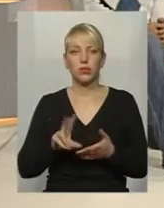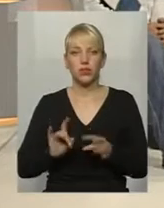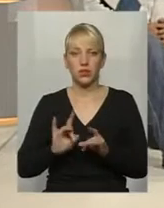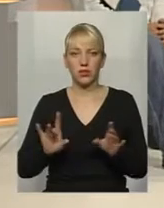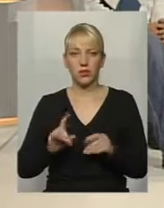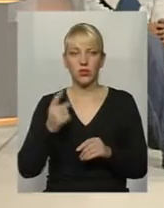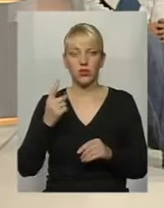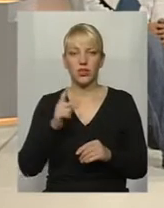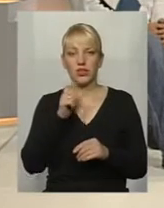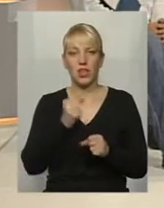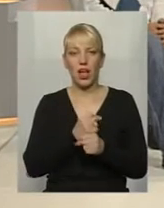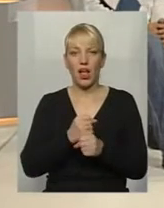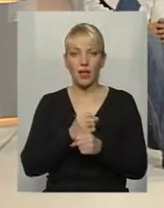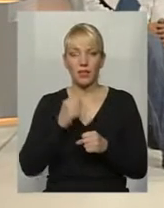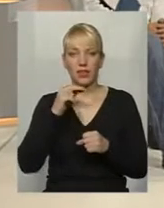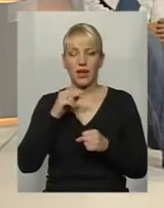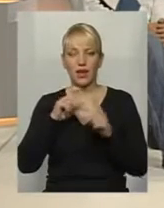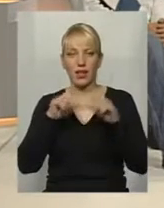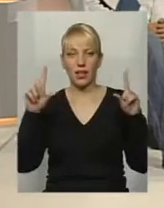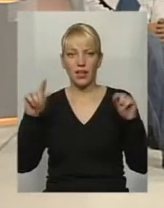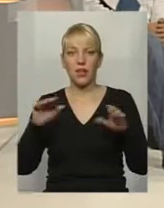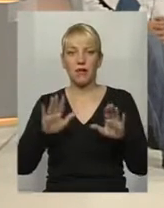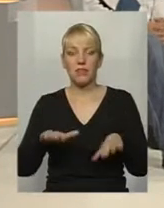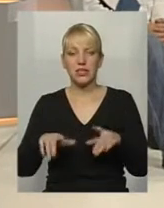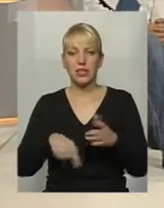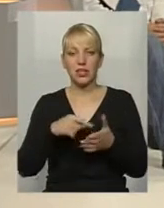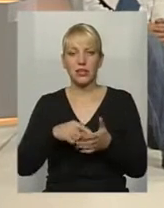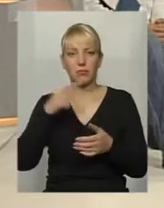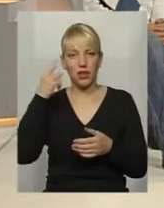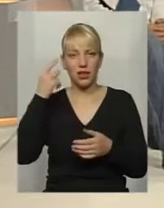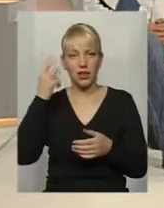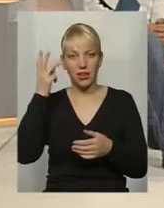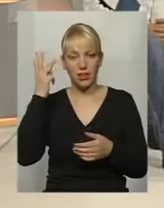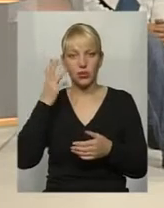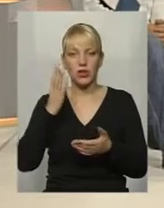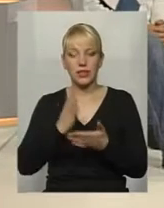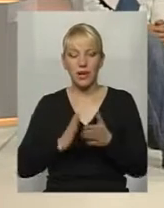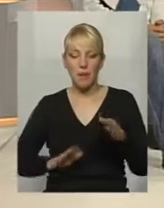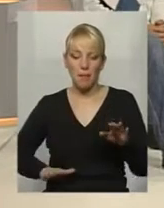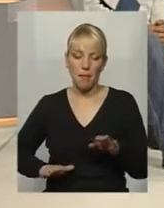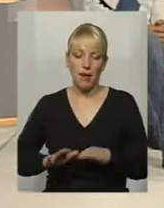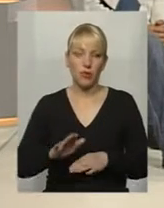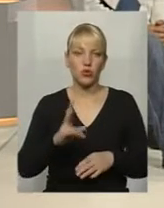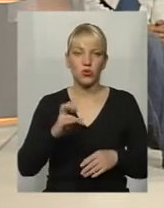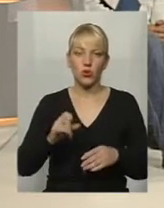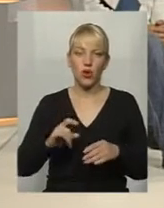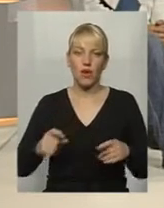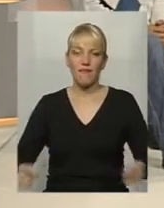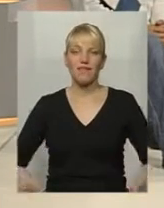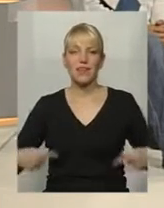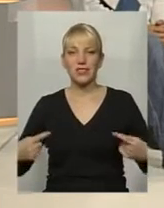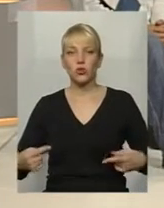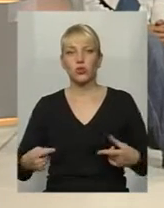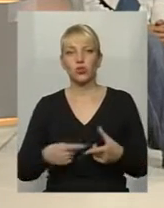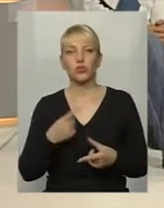однієї з аптек міста Хмельницького, в якій є пандус, але заїхати чи то із очнику, чи